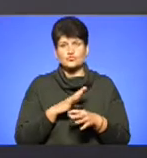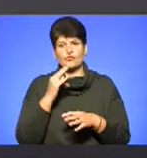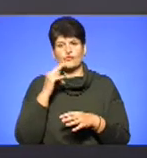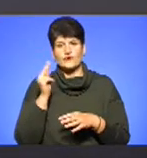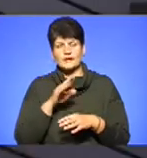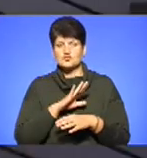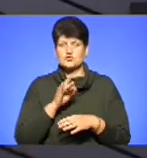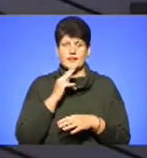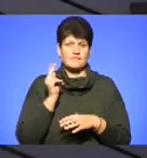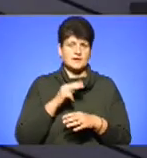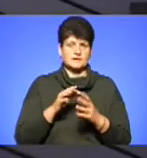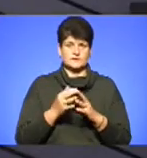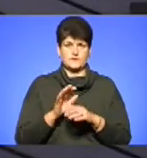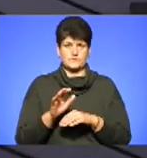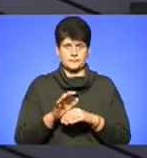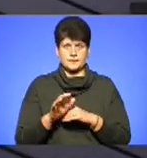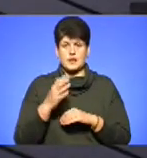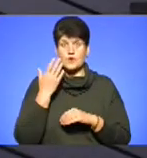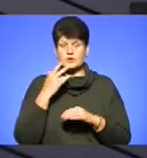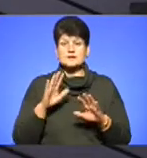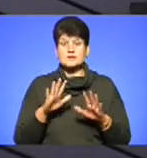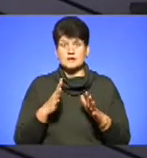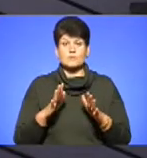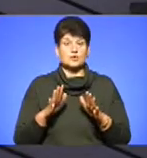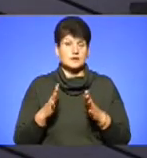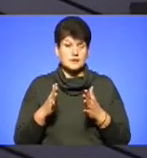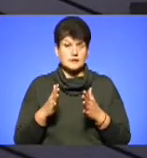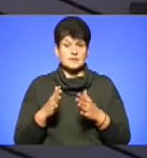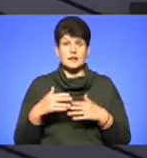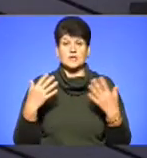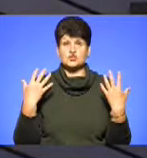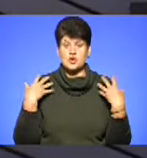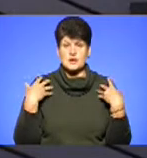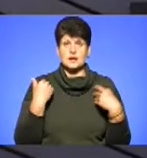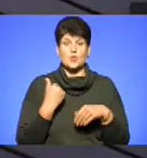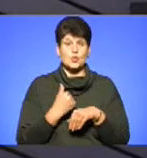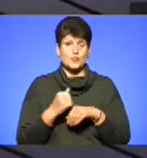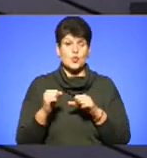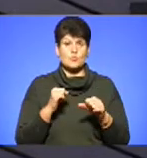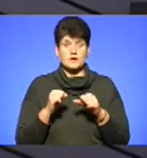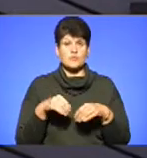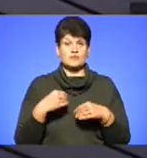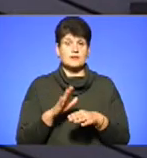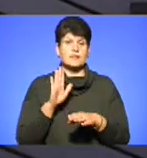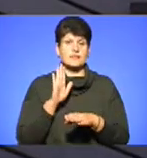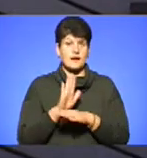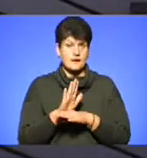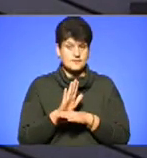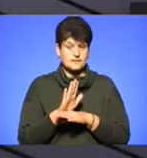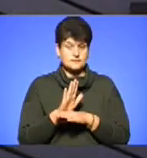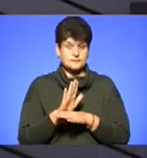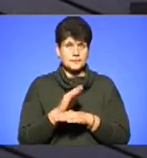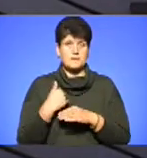не винен аграрій? Ну, коли сталася подія, зразу начальник головного управління виведений наказ. Ми